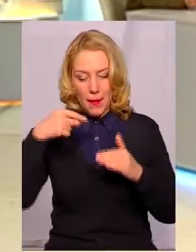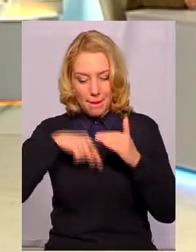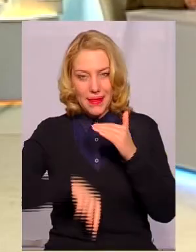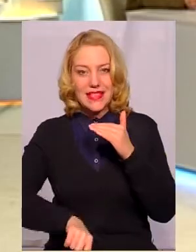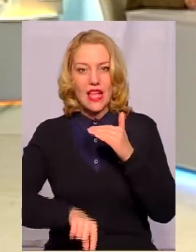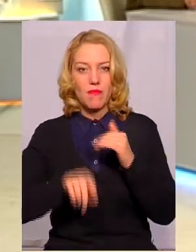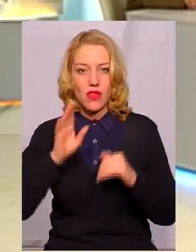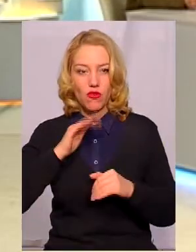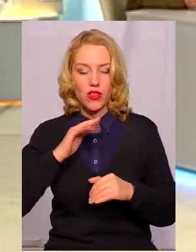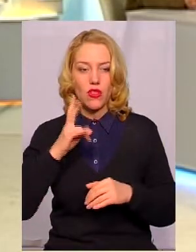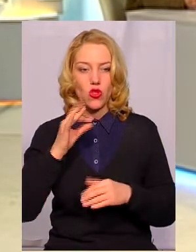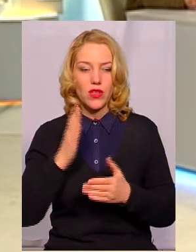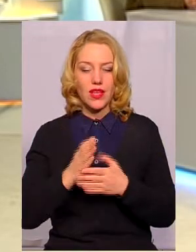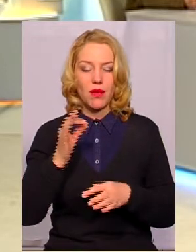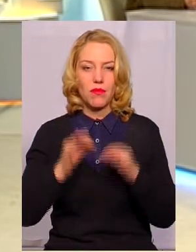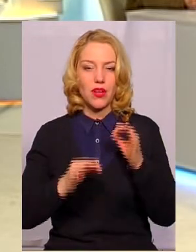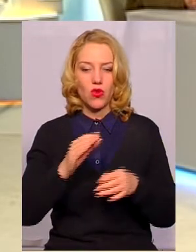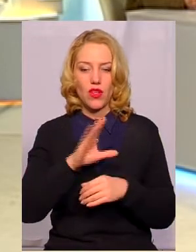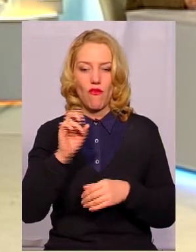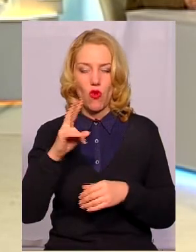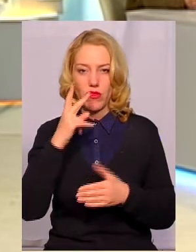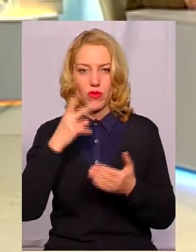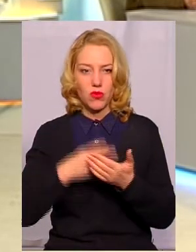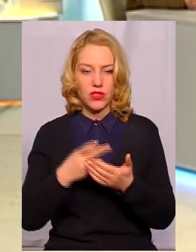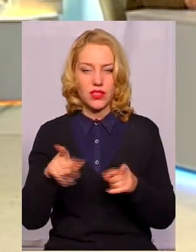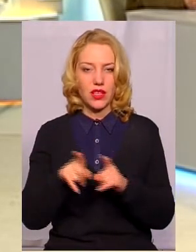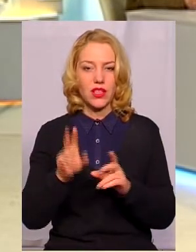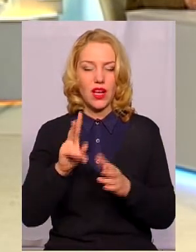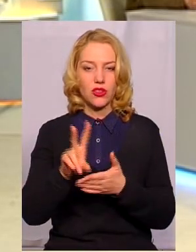все-таки існують природні фонові показники, такі, як, наприклад,